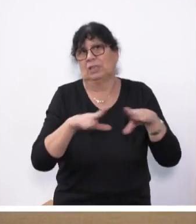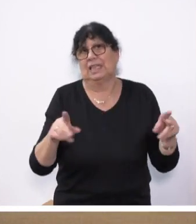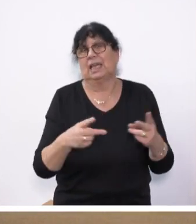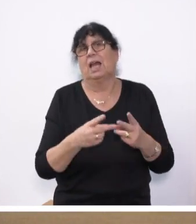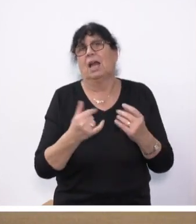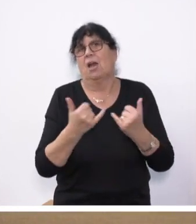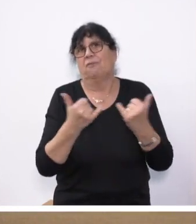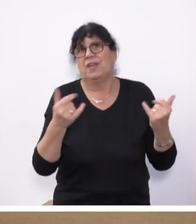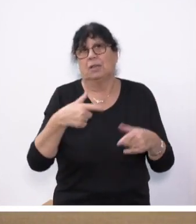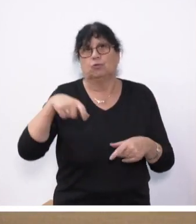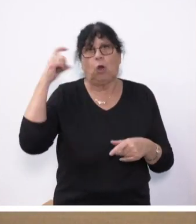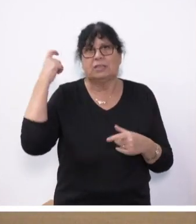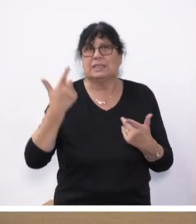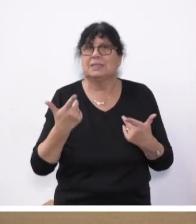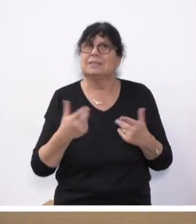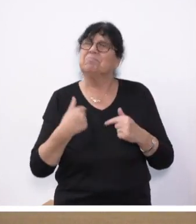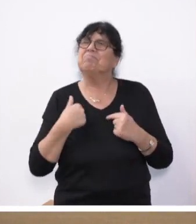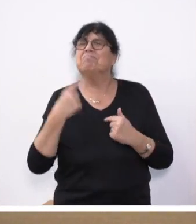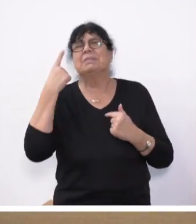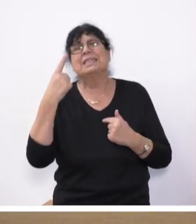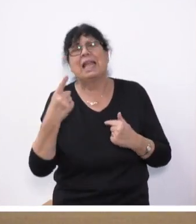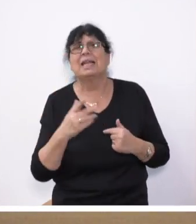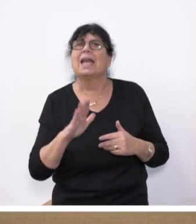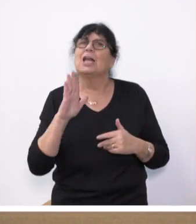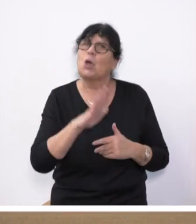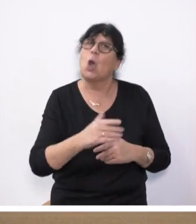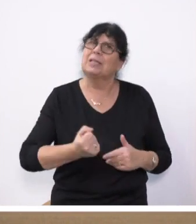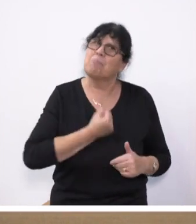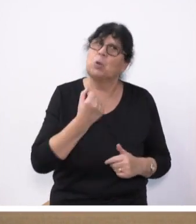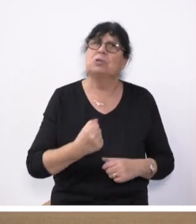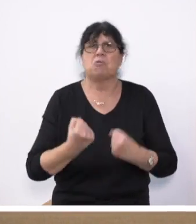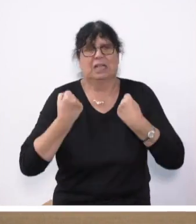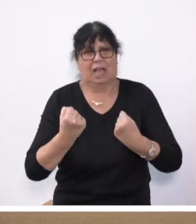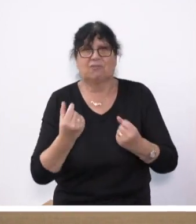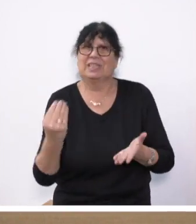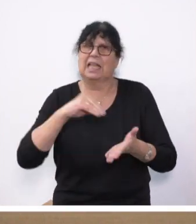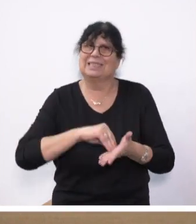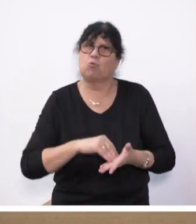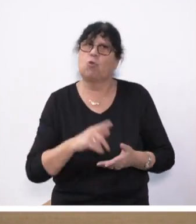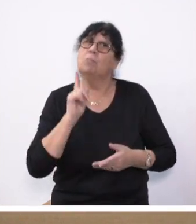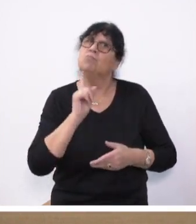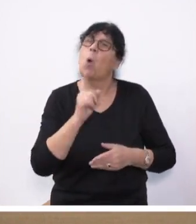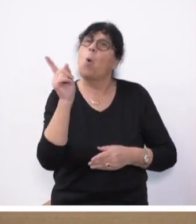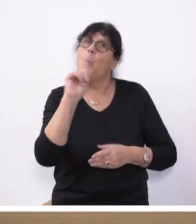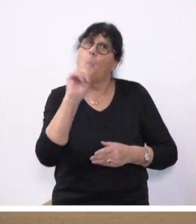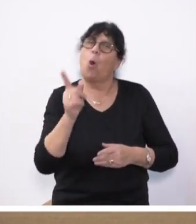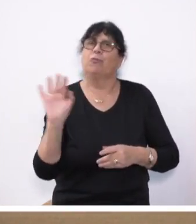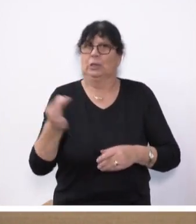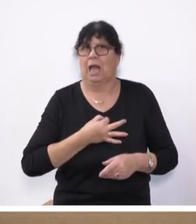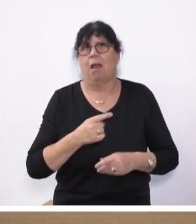Und da gehört schon, denke ich, Tatkraft und Mut dazu, sich nachhaltig für das Saarland